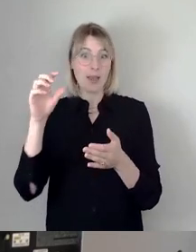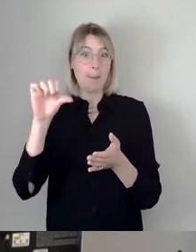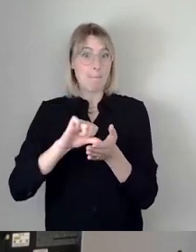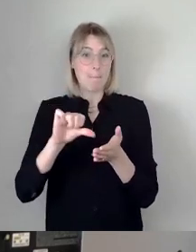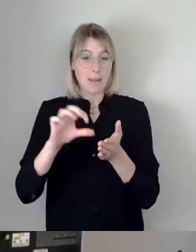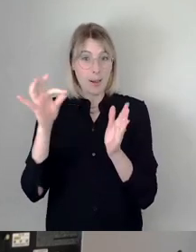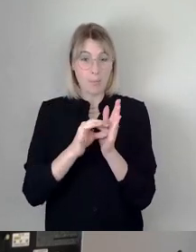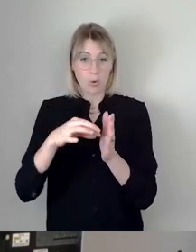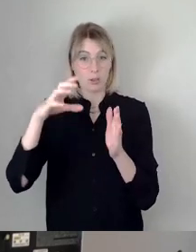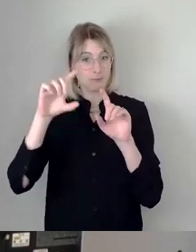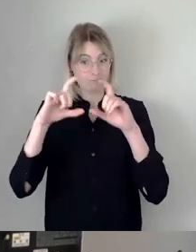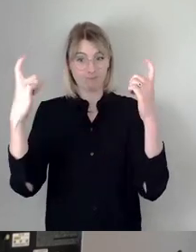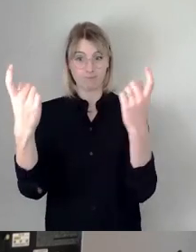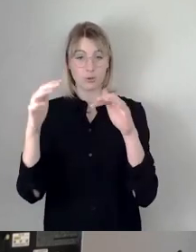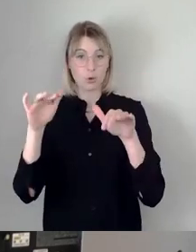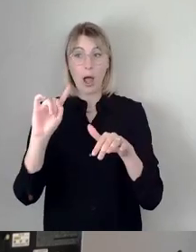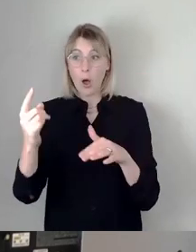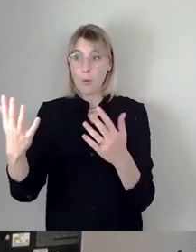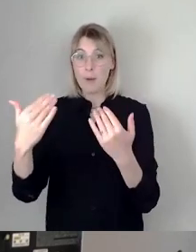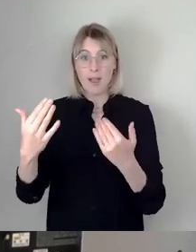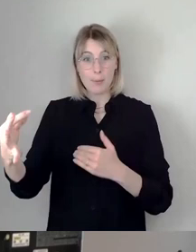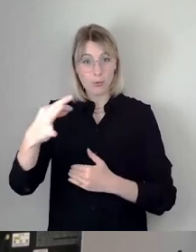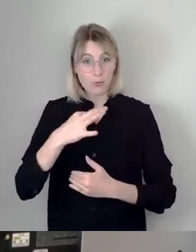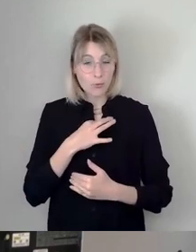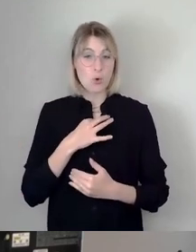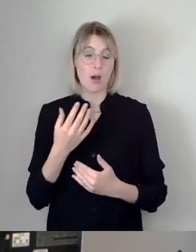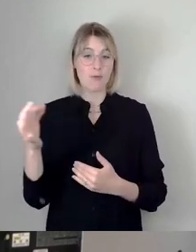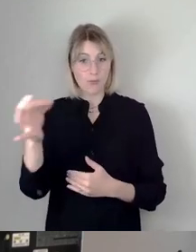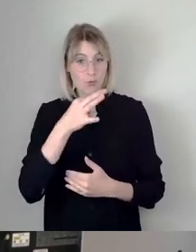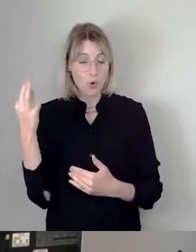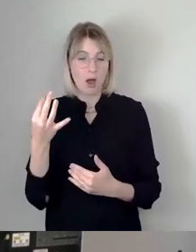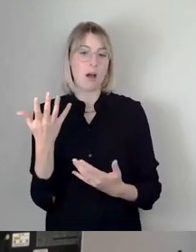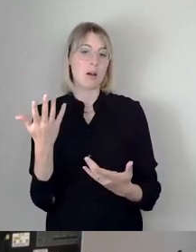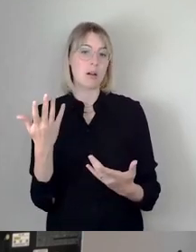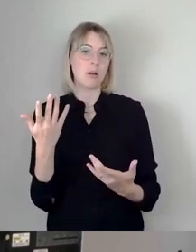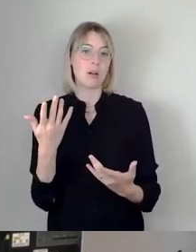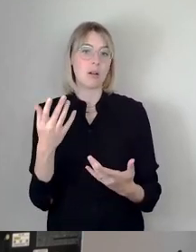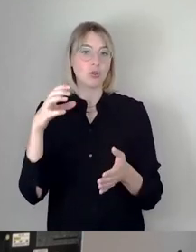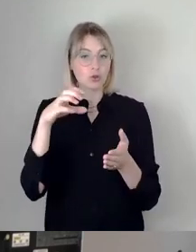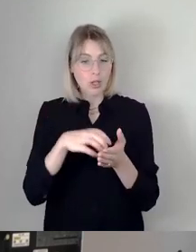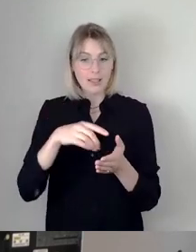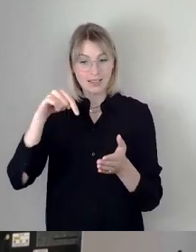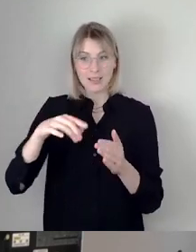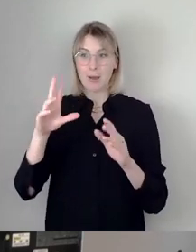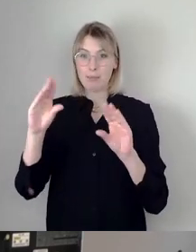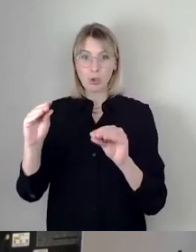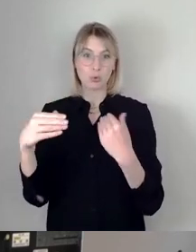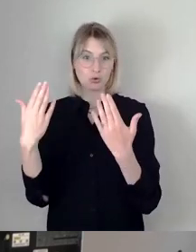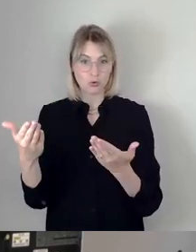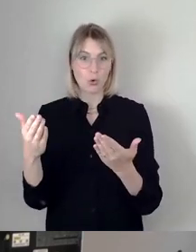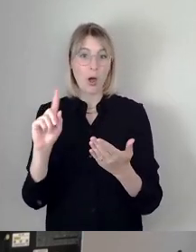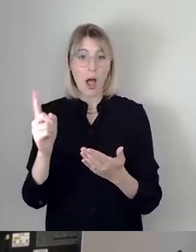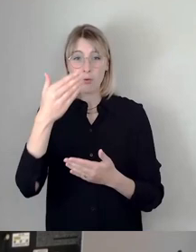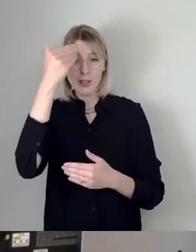eine Bewerbung für uns als Stadt, dieses Stadion zu nutzen. Und andererseits darf man nicht vergessen, wir haben uns erst im